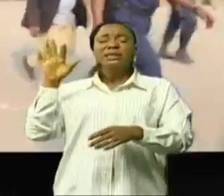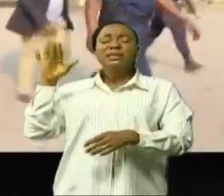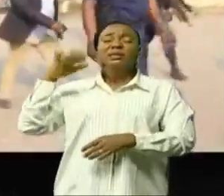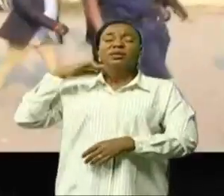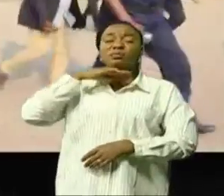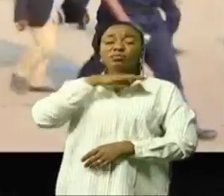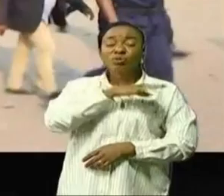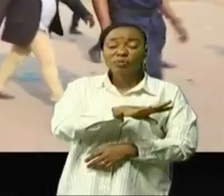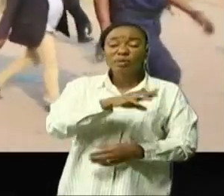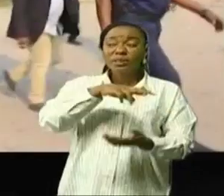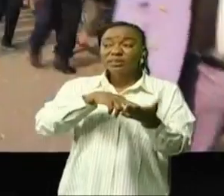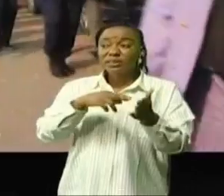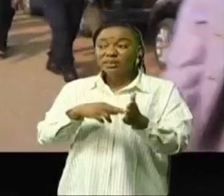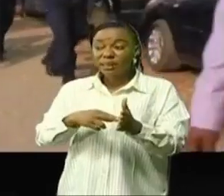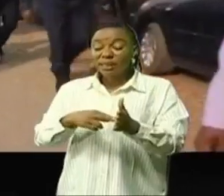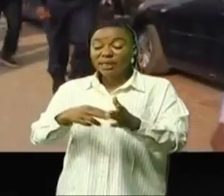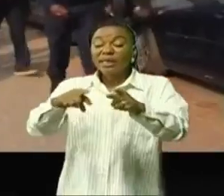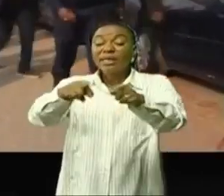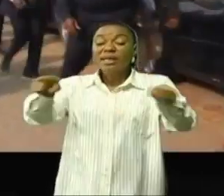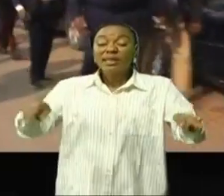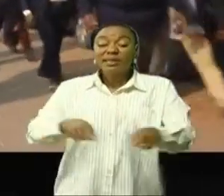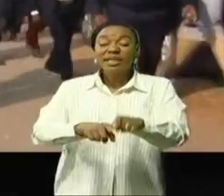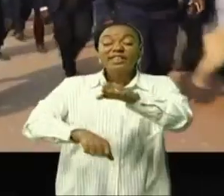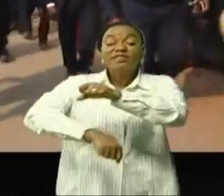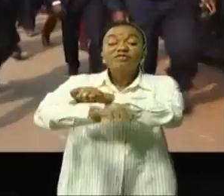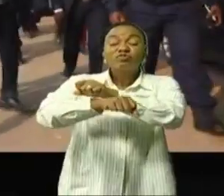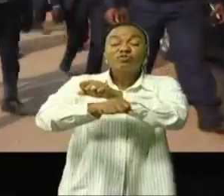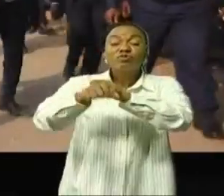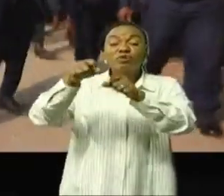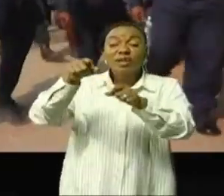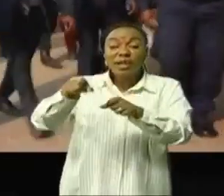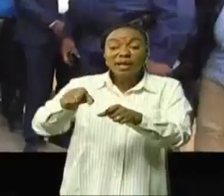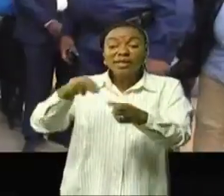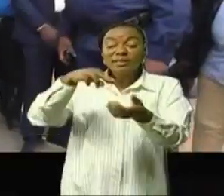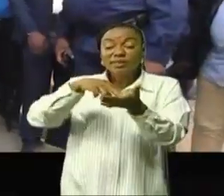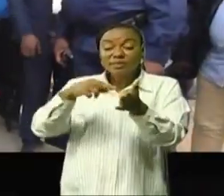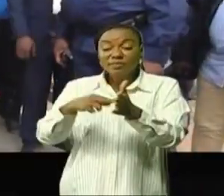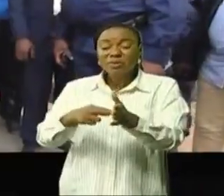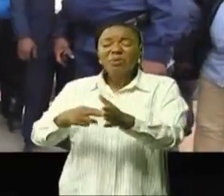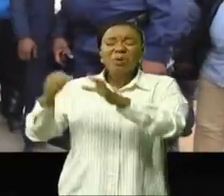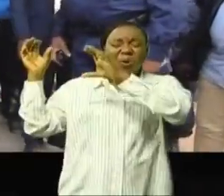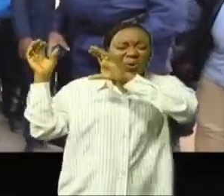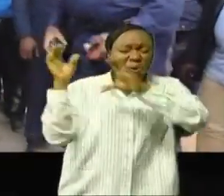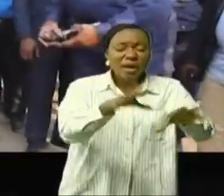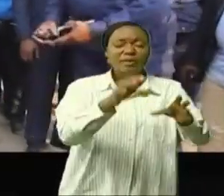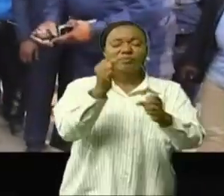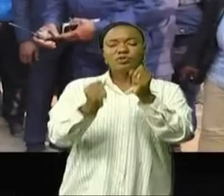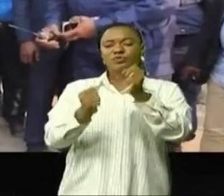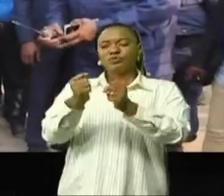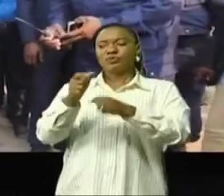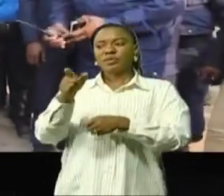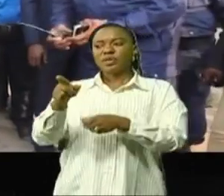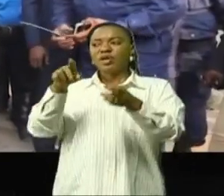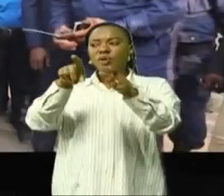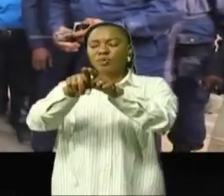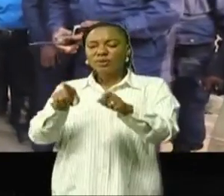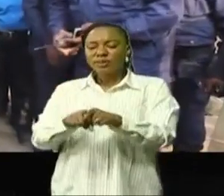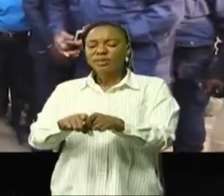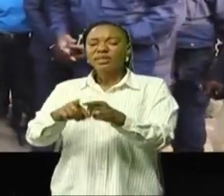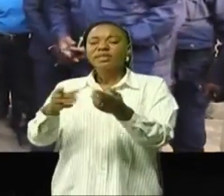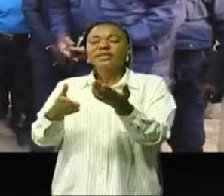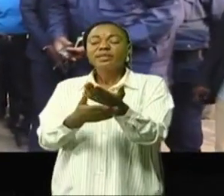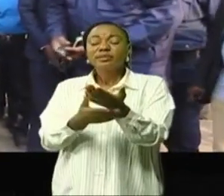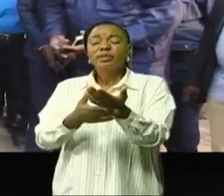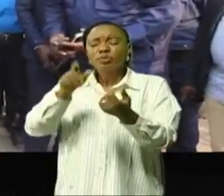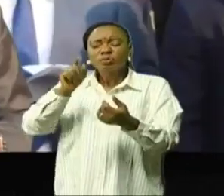de foot des enfants du camp de l'Oufungula qui ont d'ailleurs apprécié à juste titre cette descente et ont sollicité l'évacuation de l'air